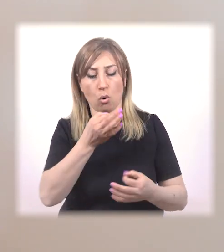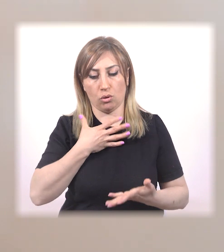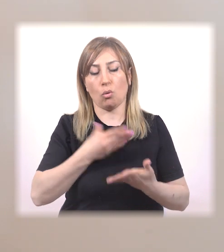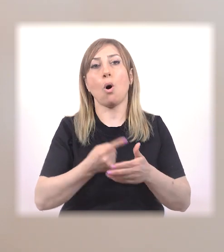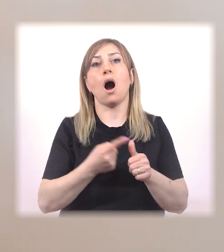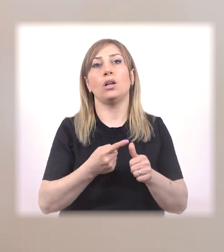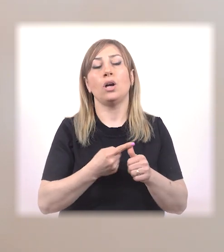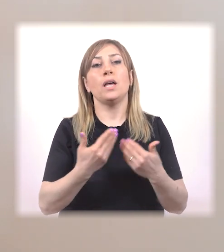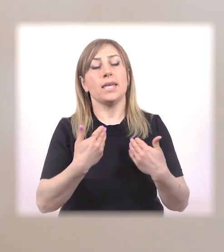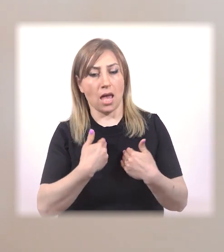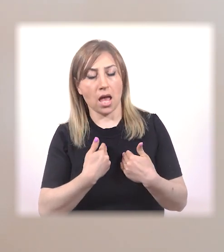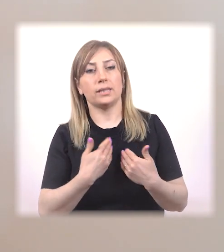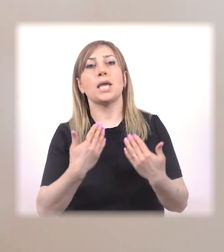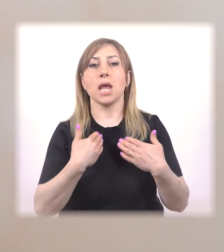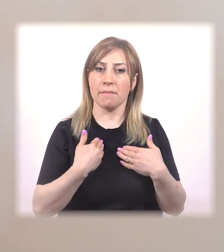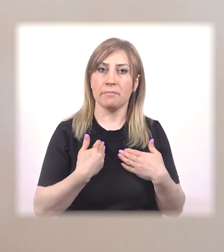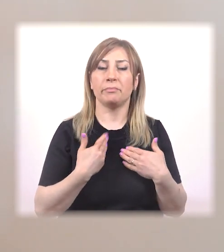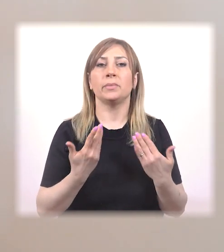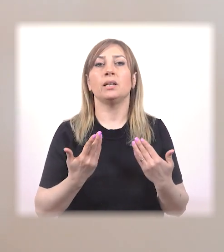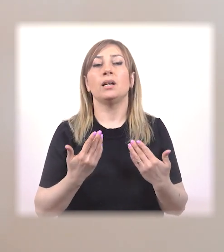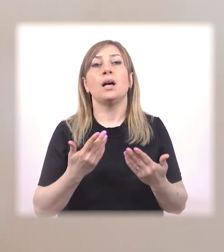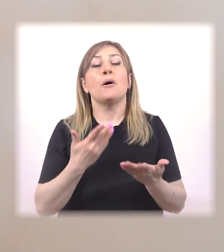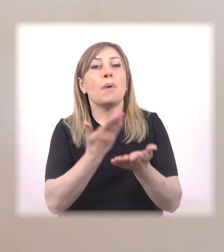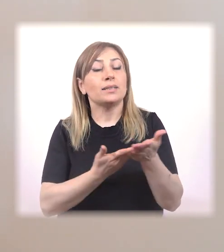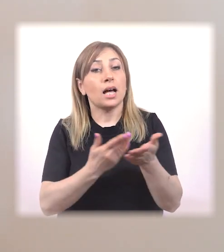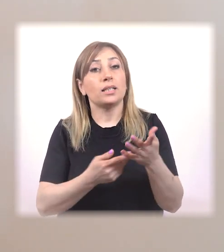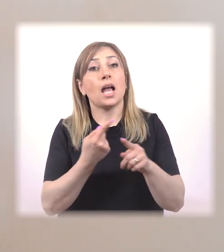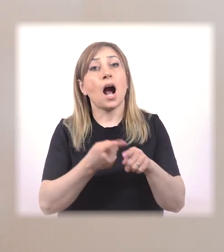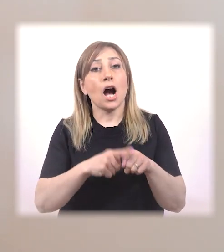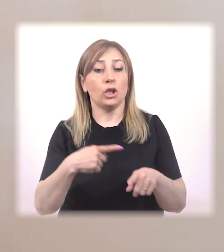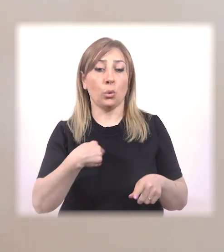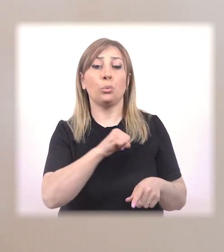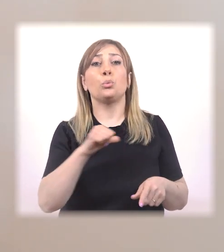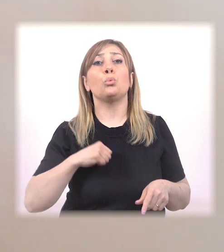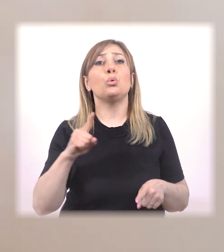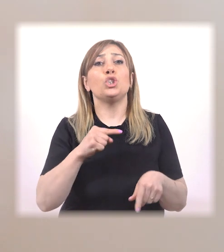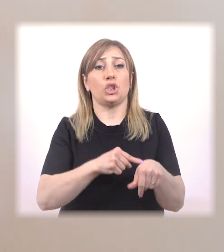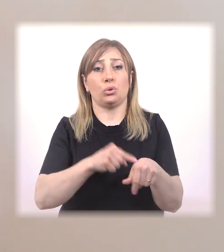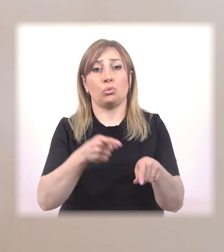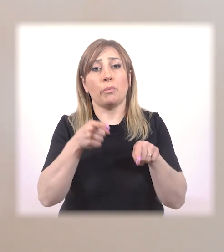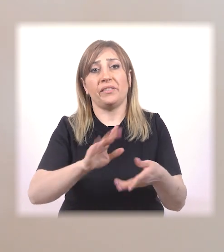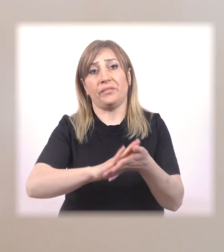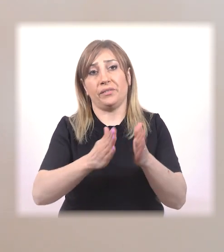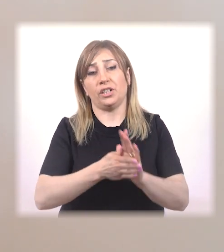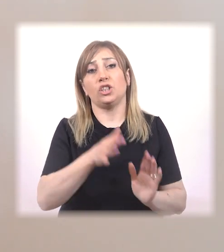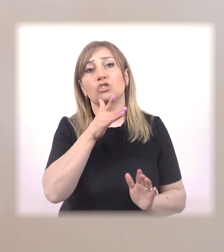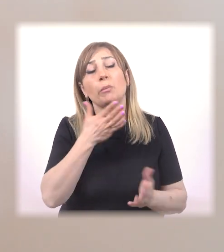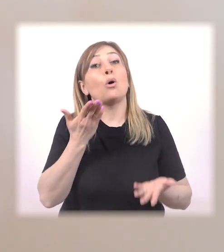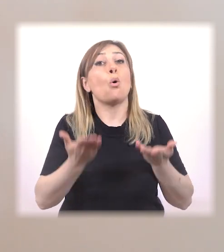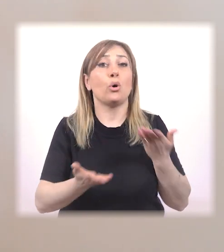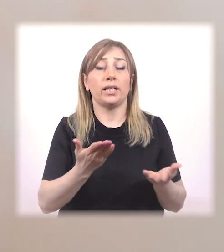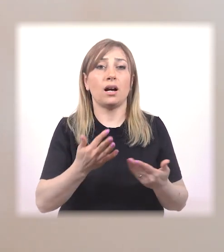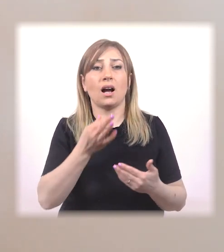անումից, եսով, ինձով, իմ կողմիցով, նկարագրելովային, թե դուք ինչ եք սկում տվել իրավիճակում։